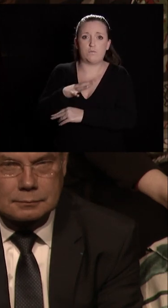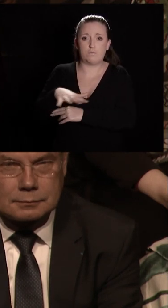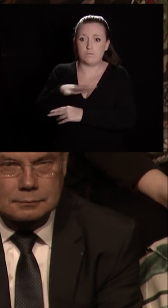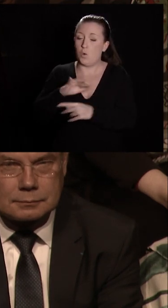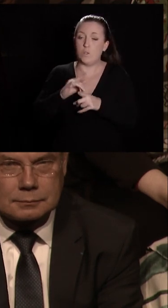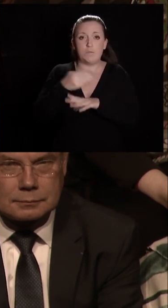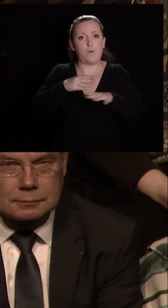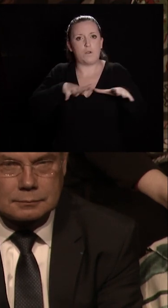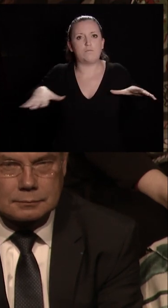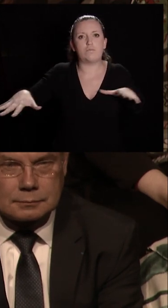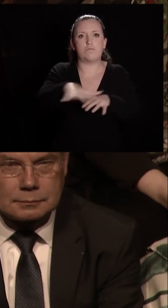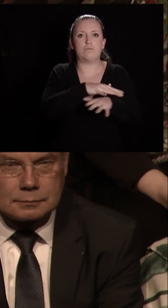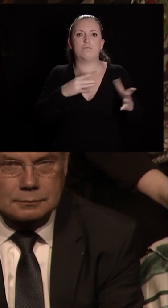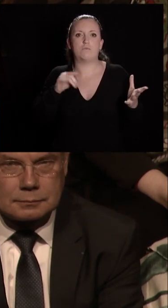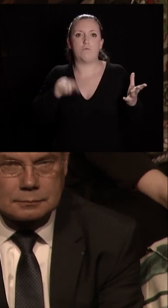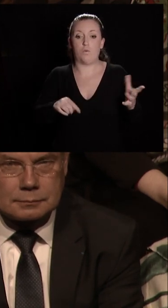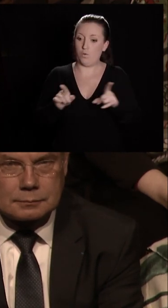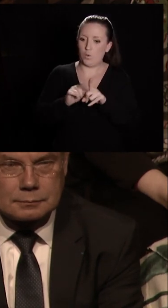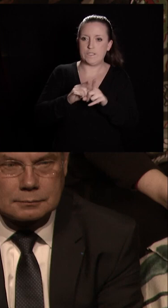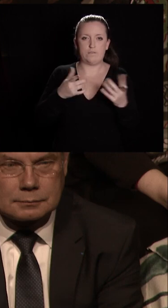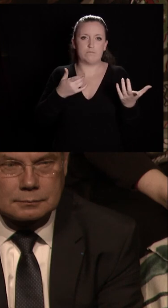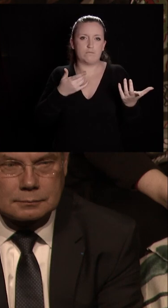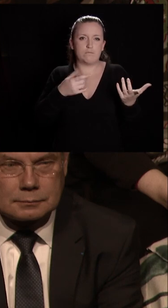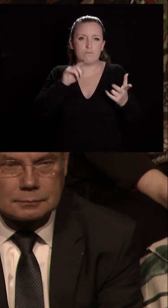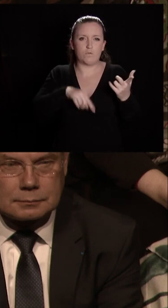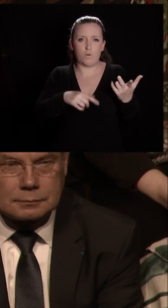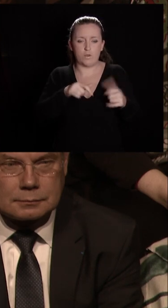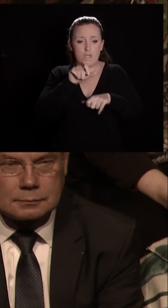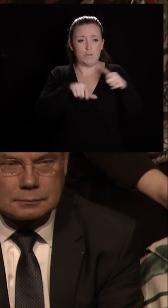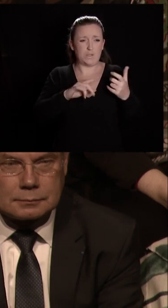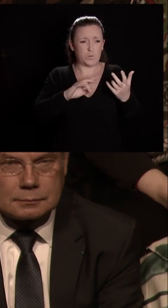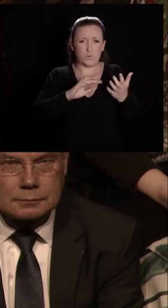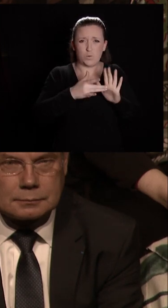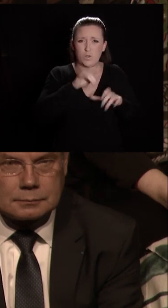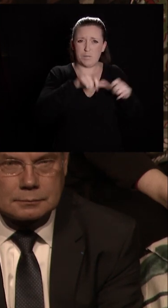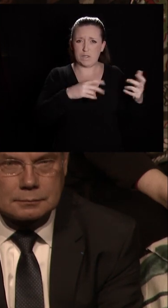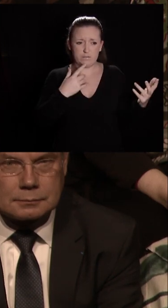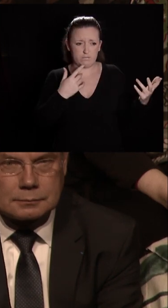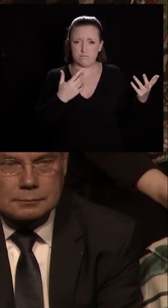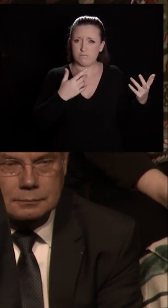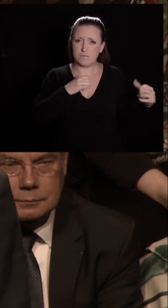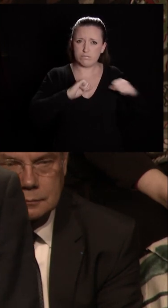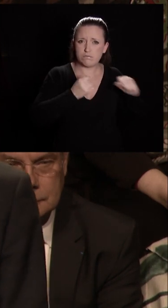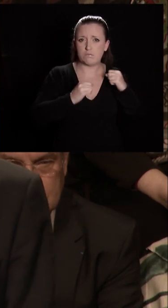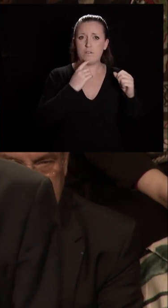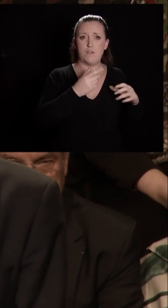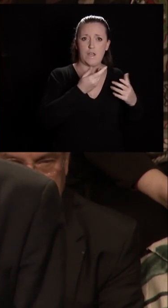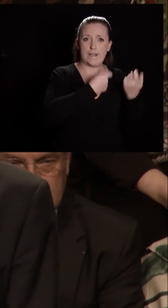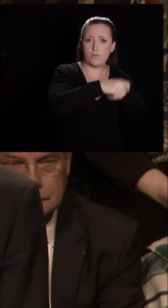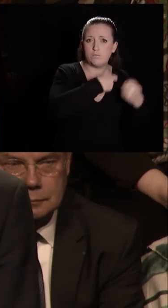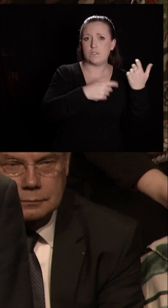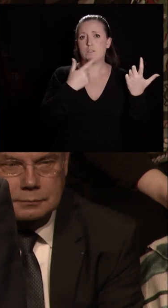la métropole. Mais il faut aussi la mobilisation, et vous le savez, de toutes les forces vives, économiques, institutionnelles,